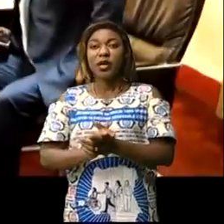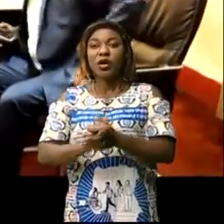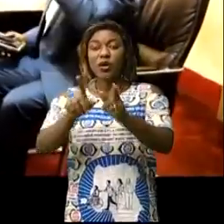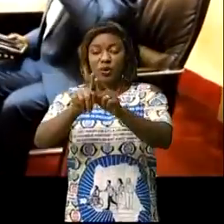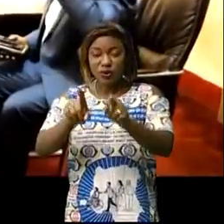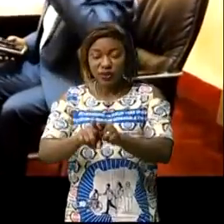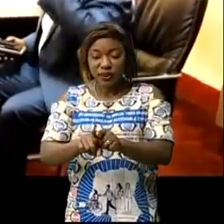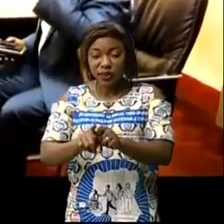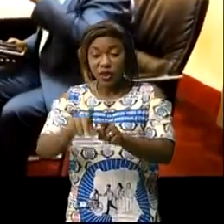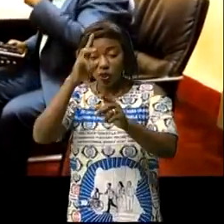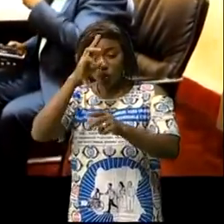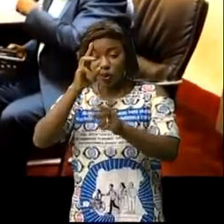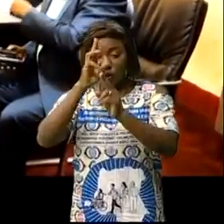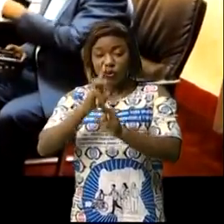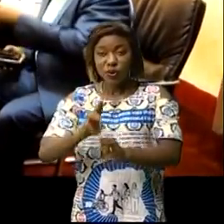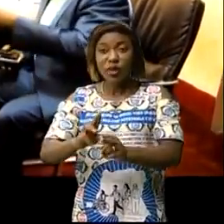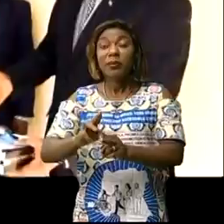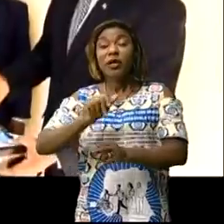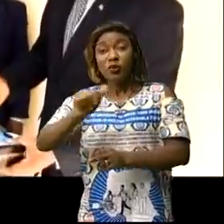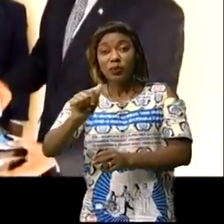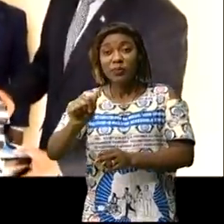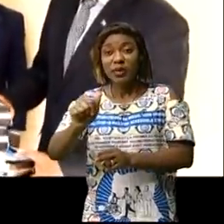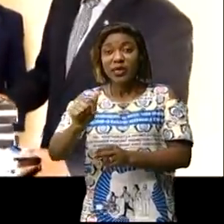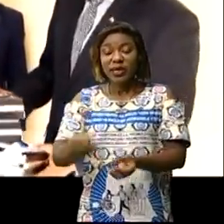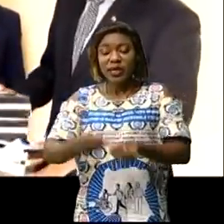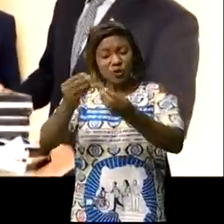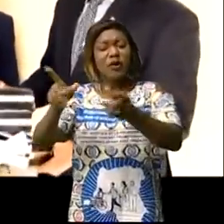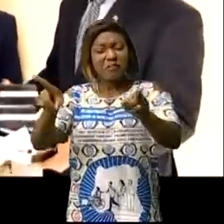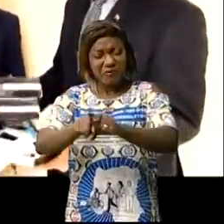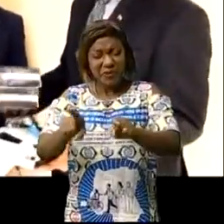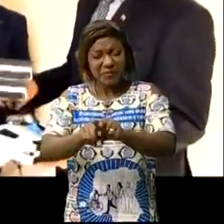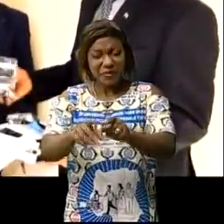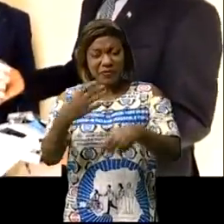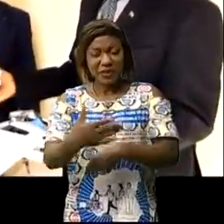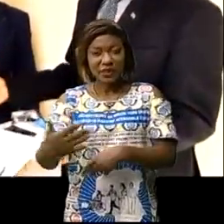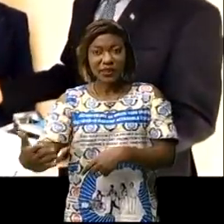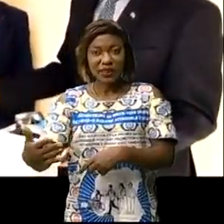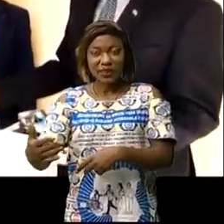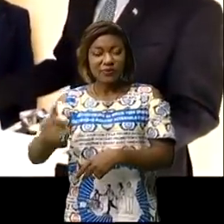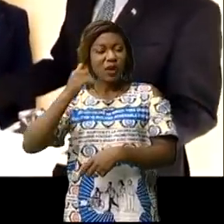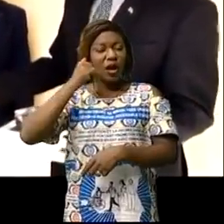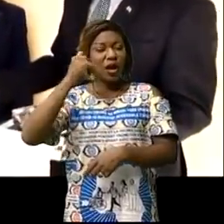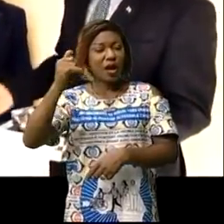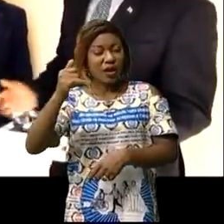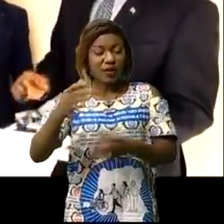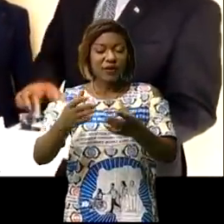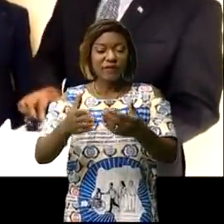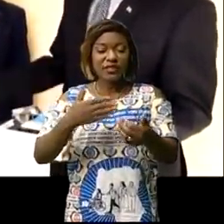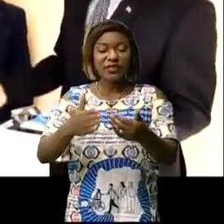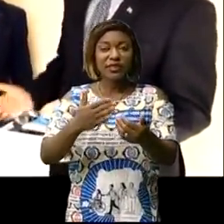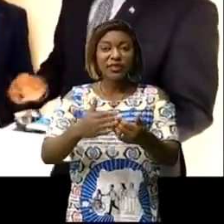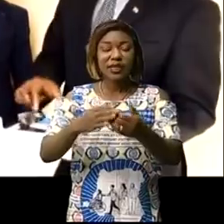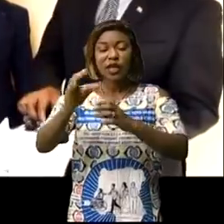Kabamboa Batame, l'honorable sénateur Kapiantoumba, a posé les mêmes gestes en remettant les Motorola envie de faciliter la communication